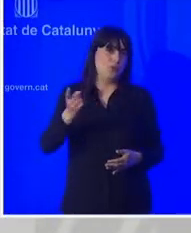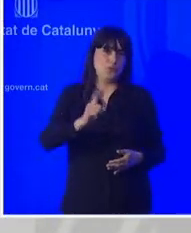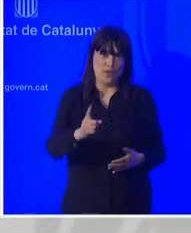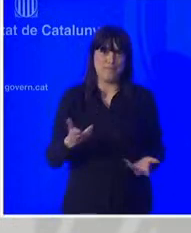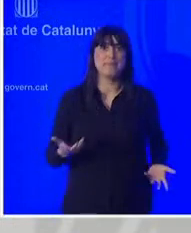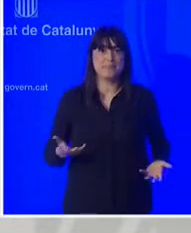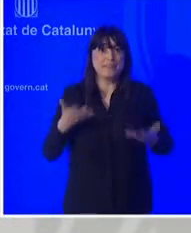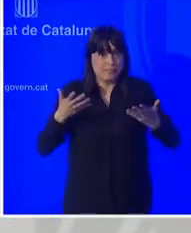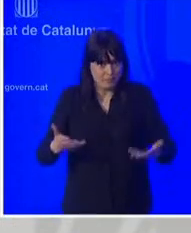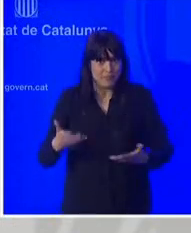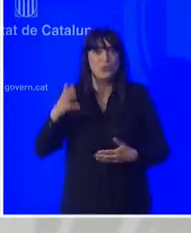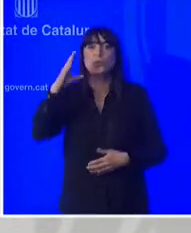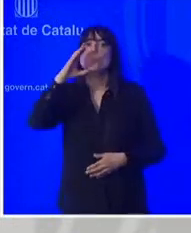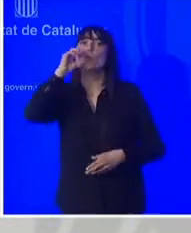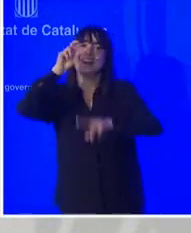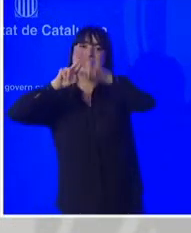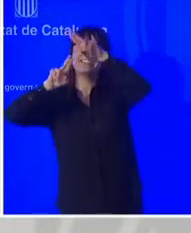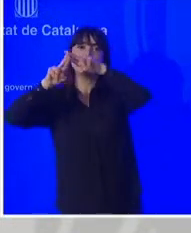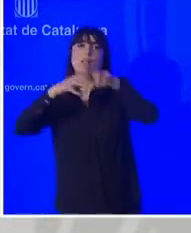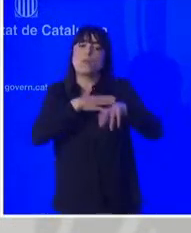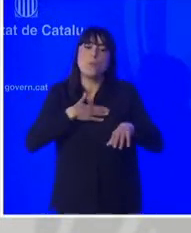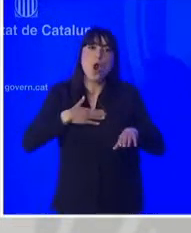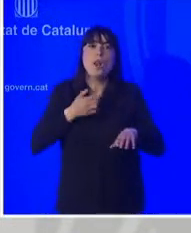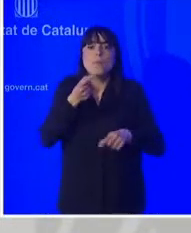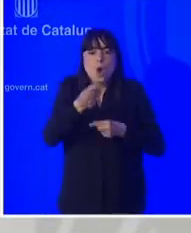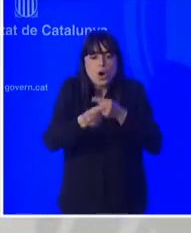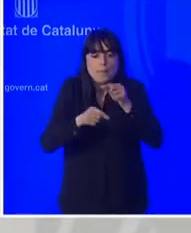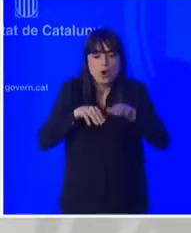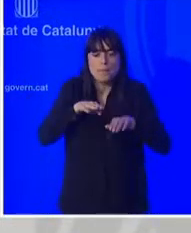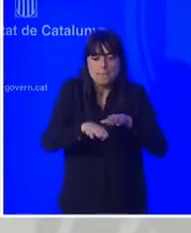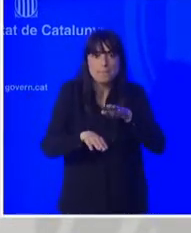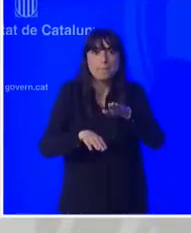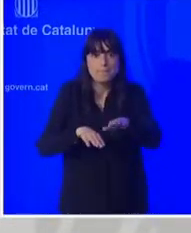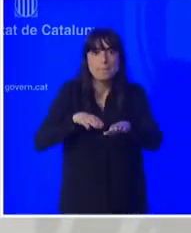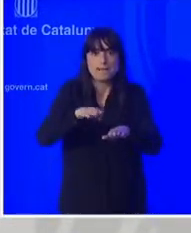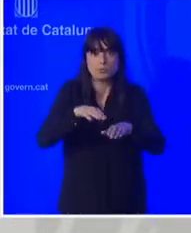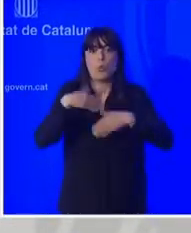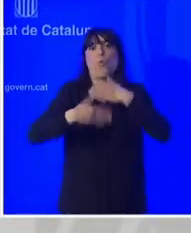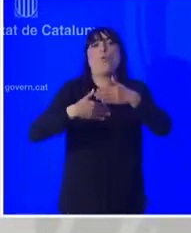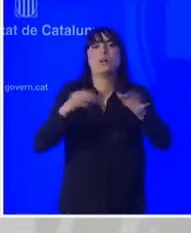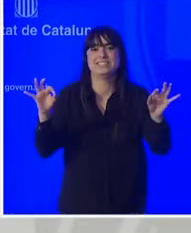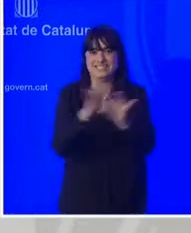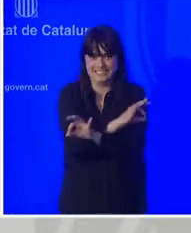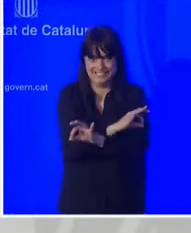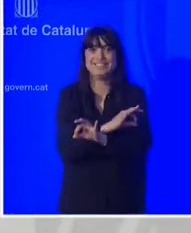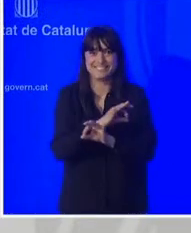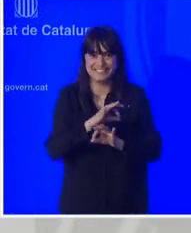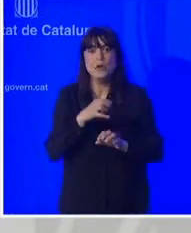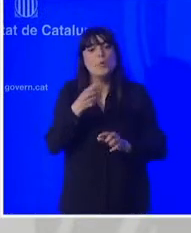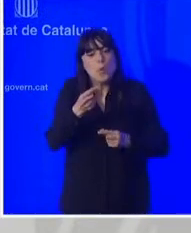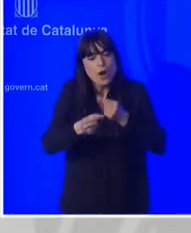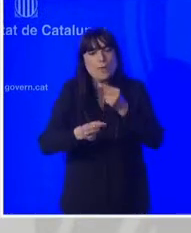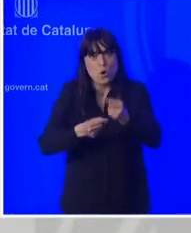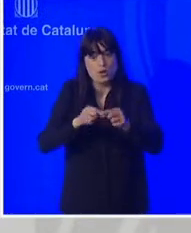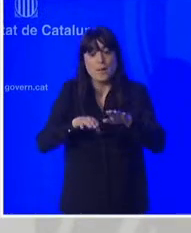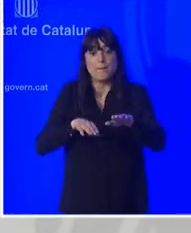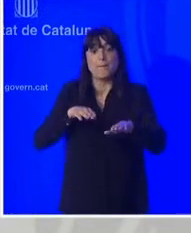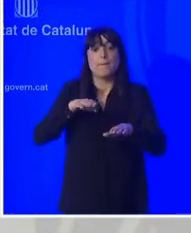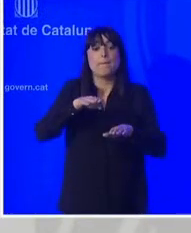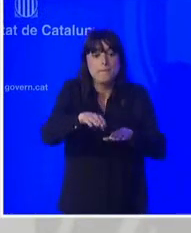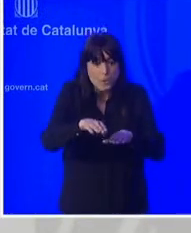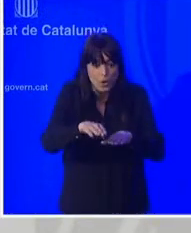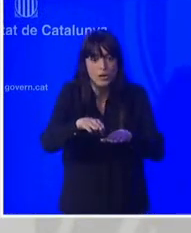aquests moments és que puguem a poc a poc però anar fent passos endavant però sobretot sobretot els que ens plantegem és que cada pas endavant